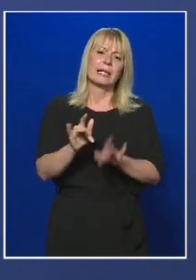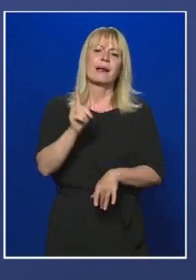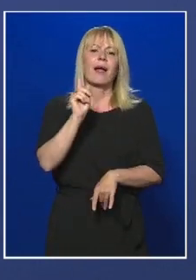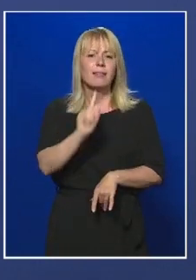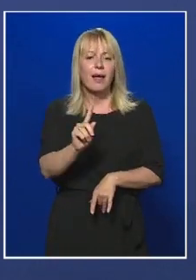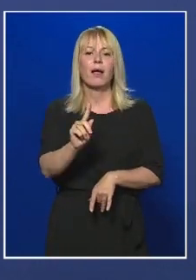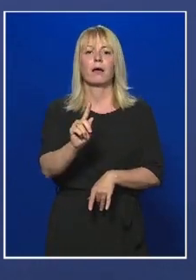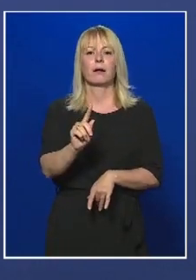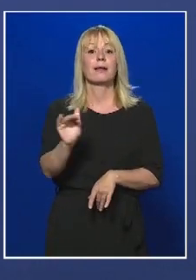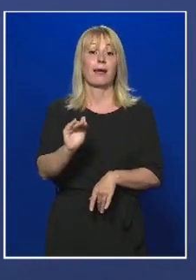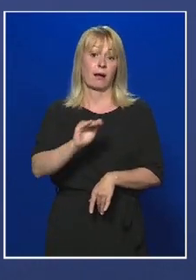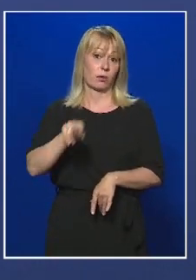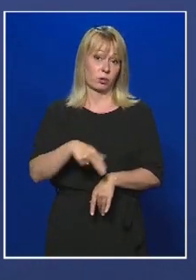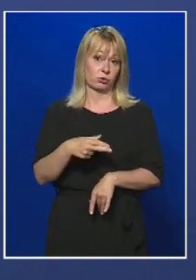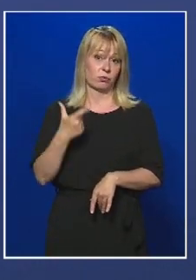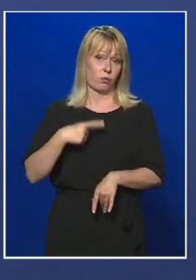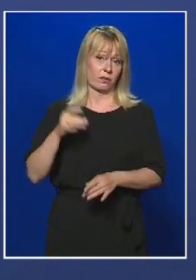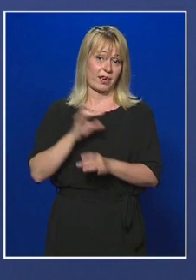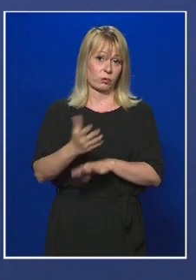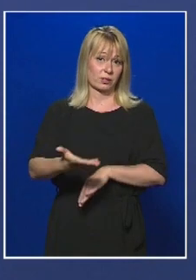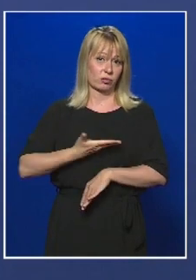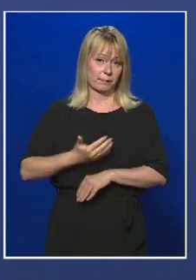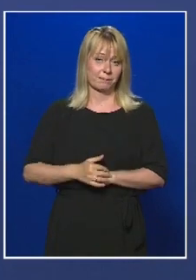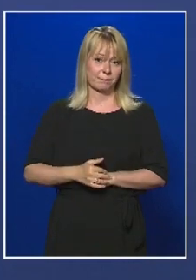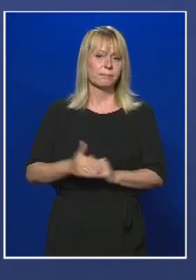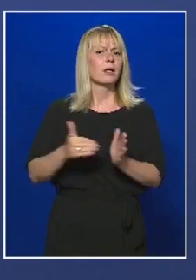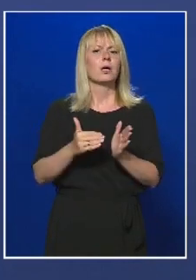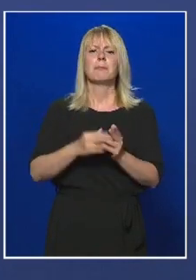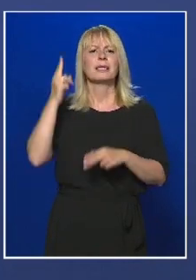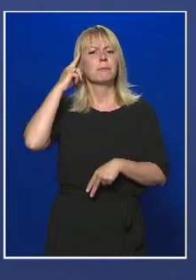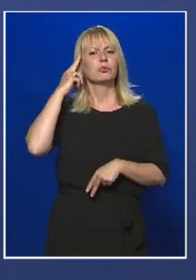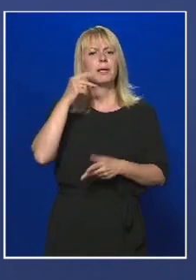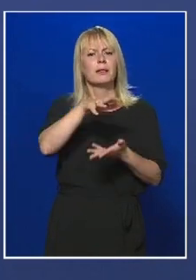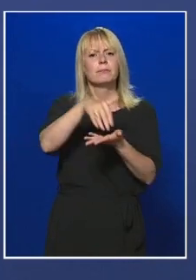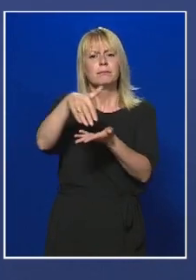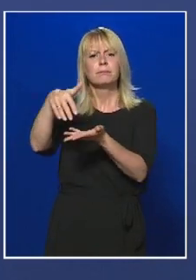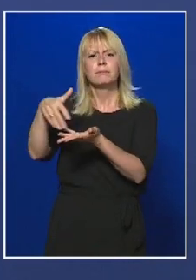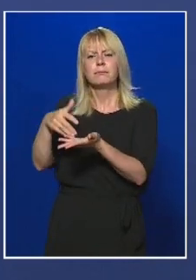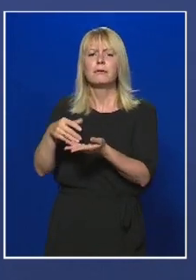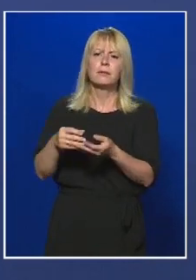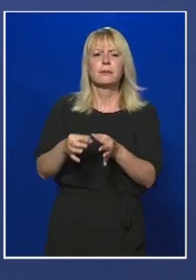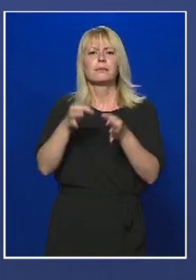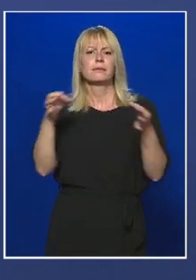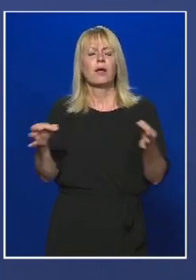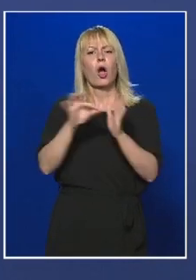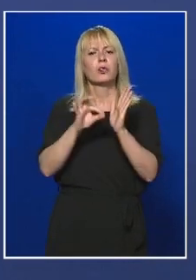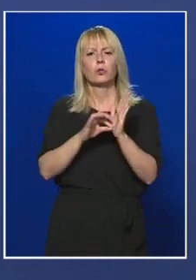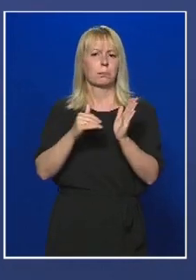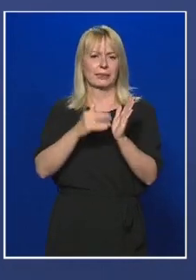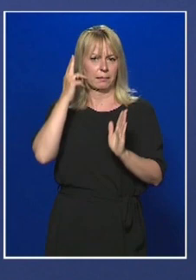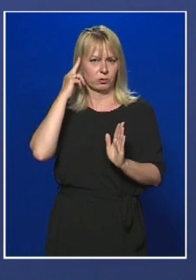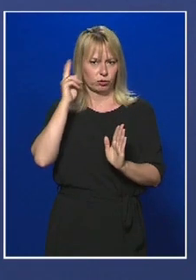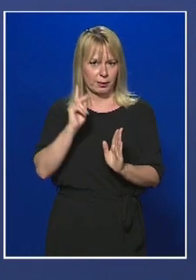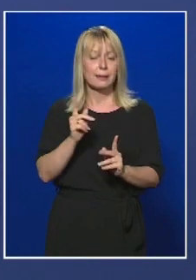akik átestek a fertőzésen. Még nem ismertek az országos reprezentatív felmérés pontos adataid, de azt lehet tudni, hogy életben az